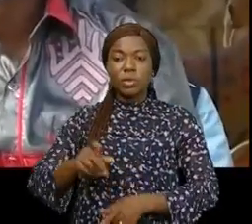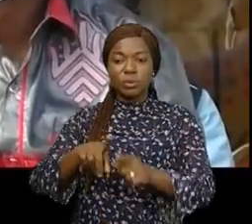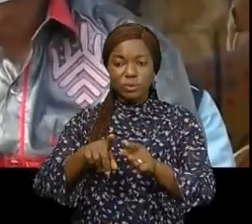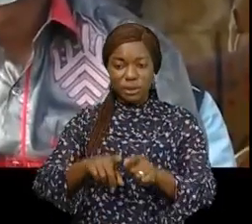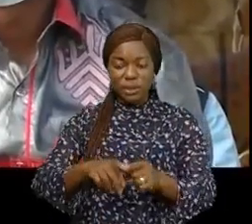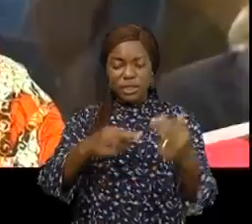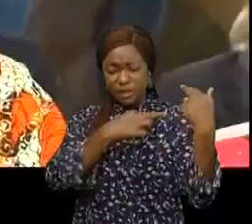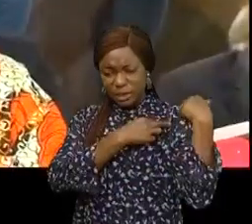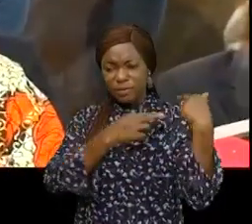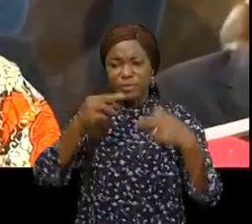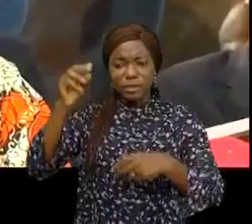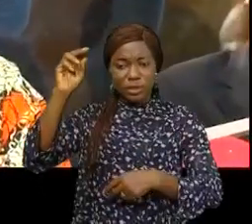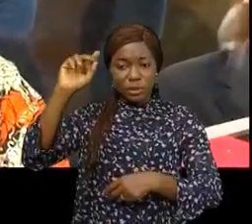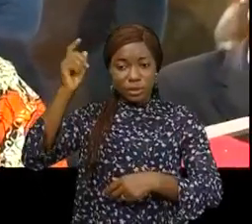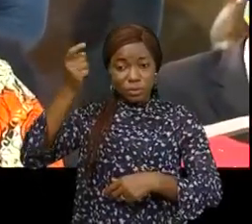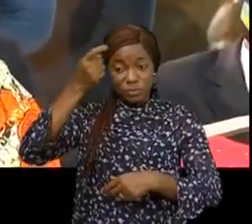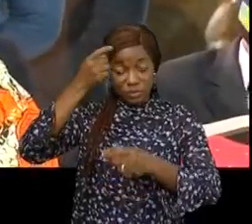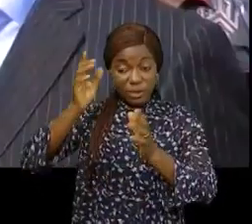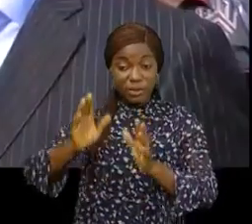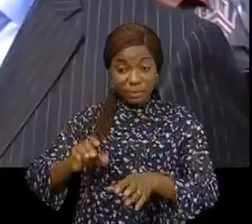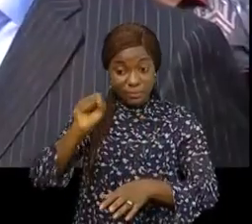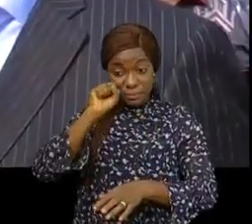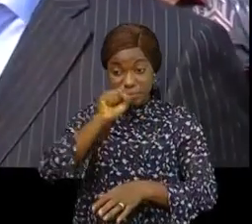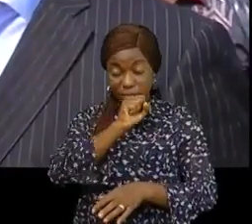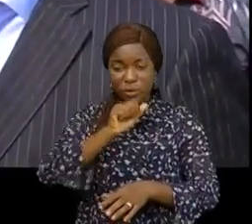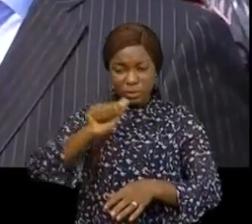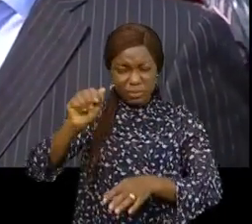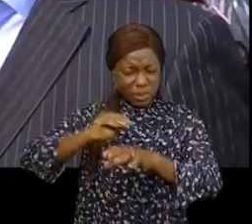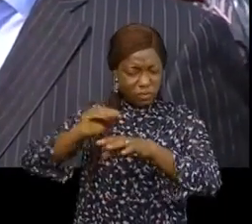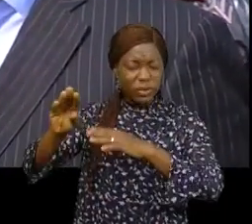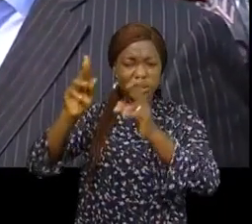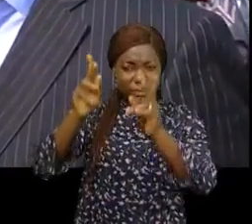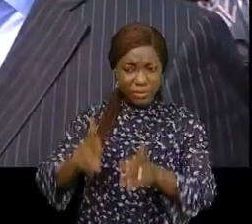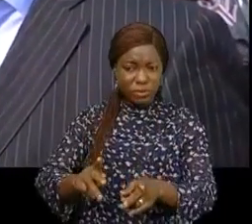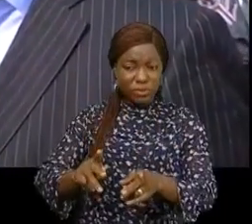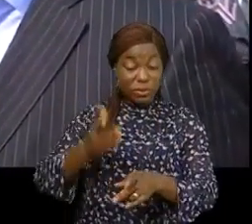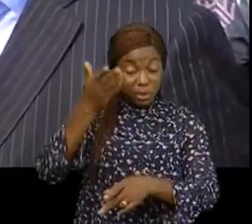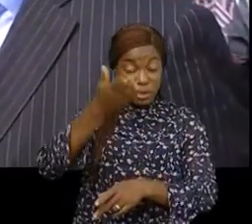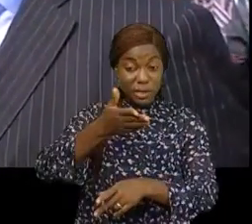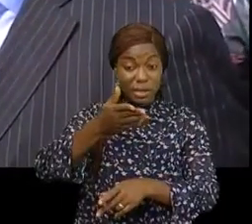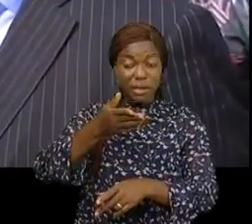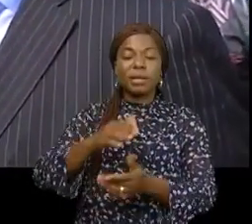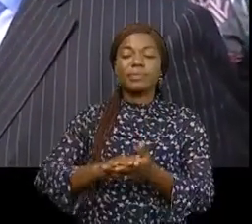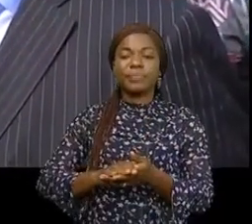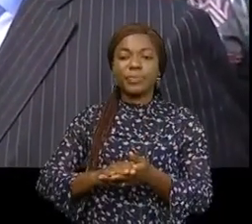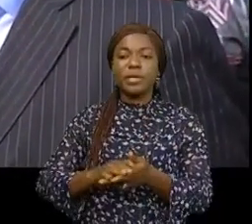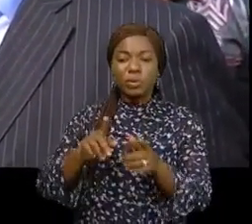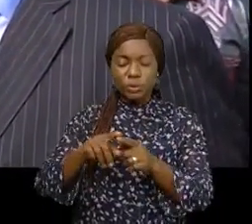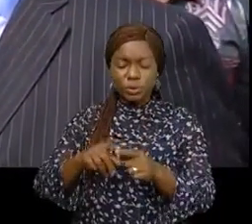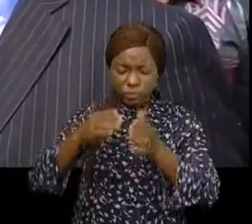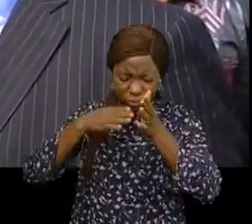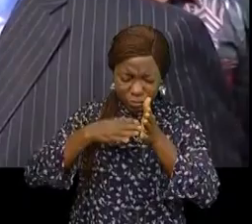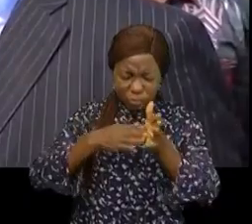chef du gouvernement ont dépêché une équipe gouvernementale ici sur place à Goma. Nous suivons la situation de près et nous vous